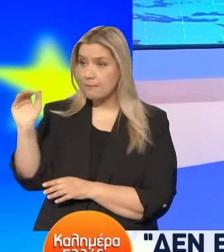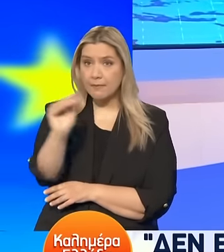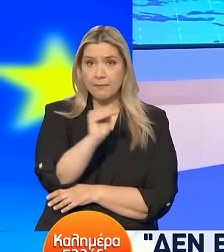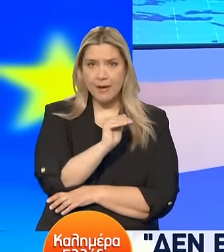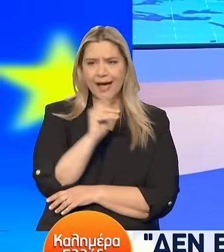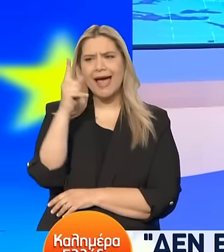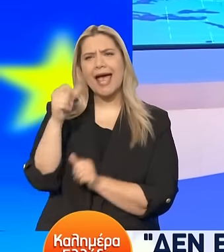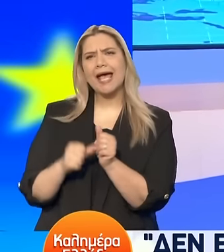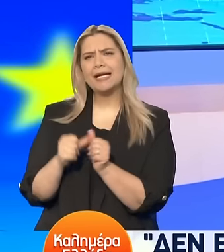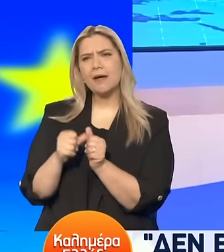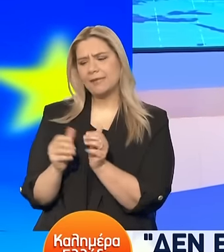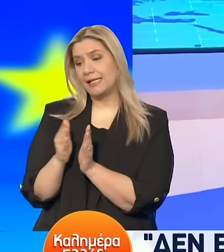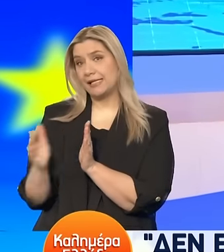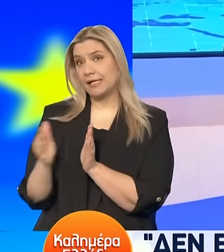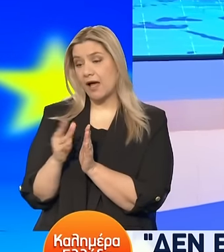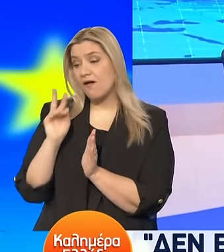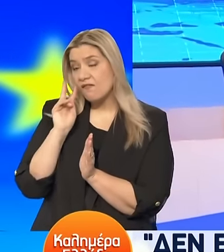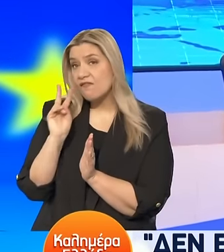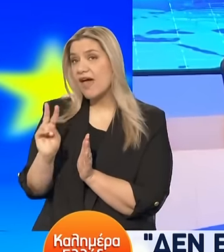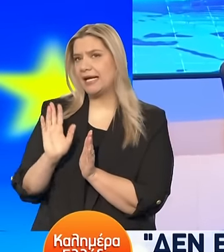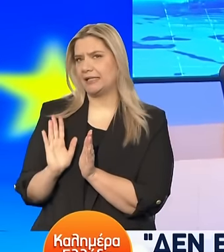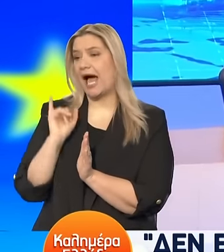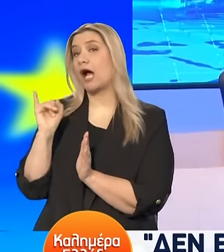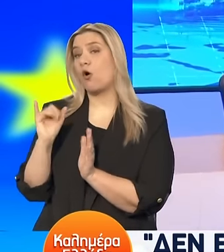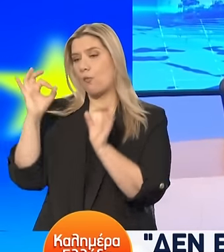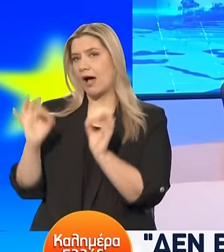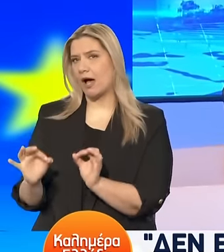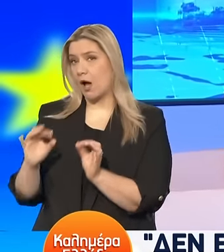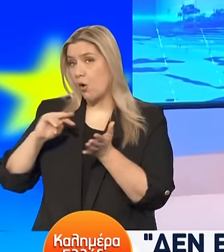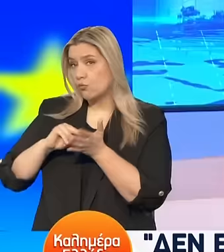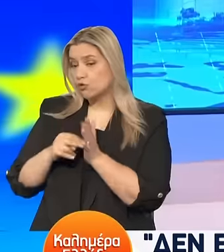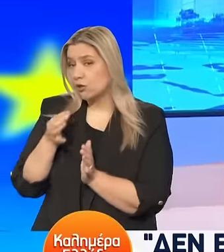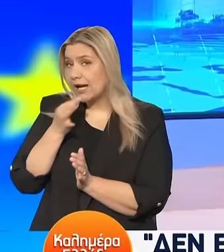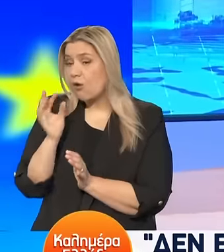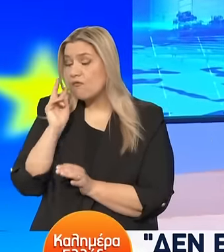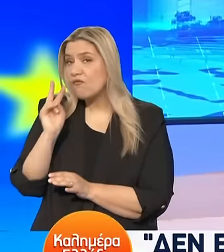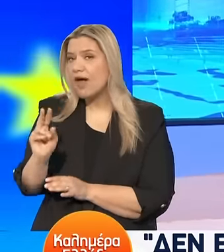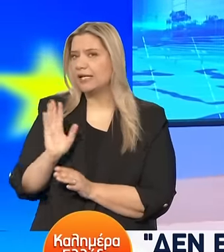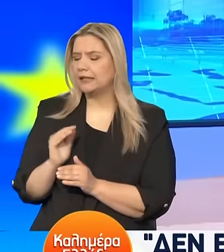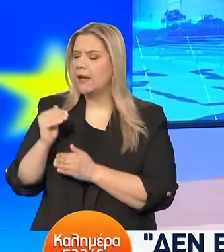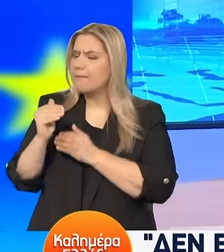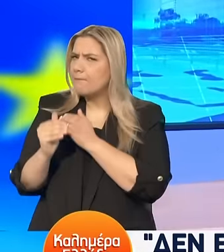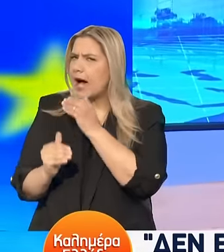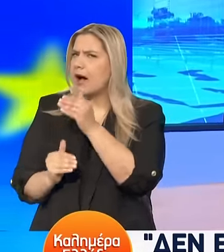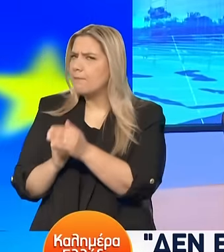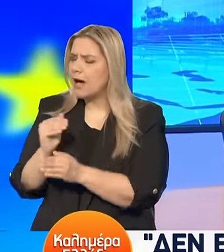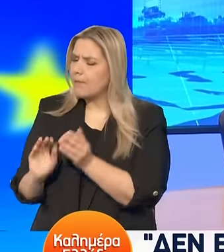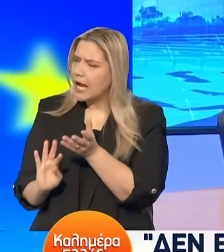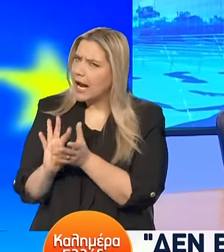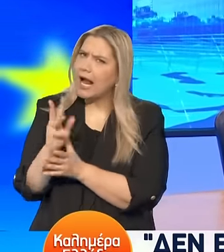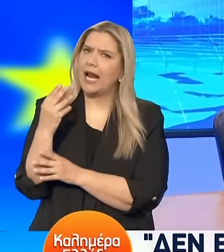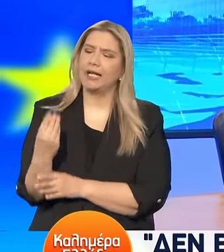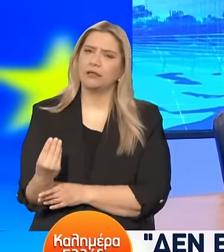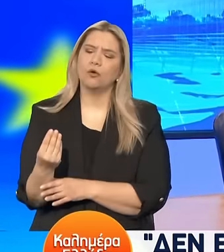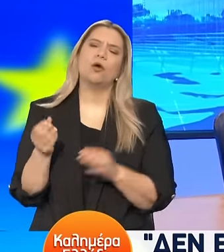κατάσταση φαίνεται, φαίνεται τρονίζω, να πηγαίνει κάπως, είμαι πολύ προσθετικός στις διατυπώσεις μου, προς το καλύτερο. Αλλά από εκεί και πέρα αυτό δεν